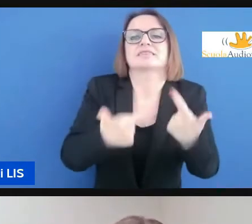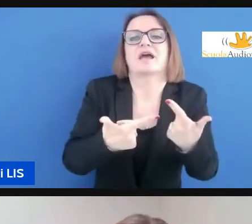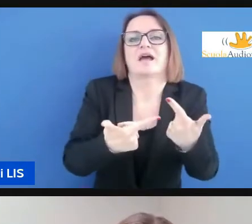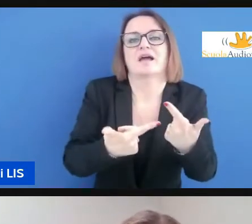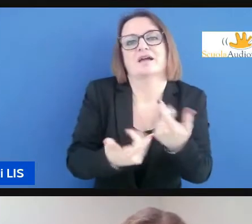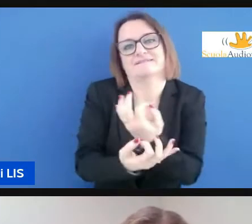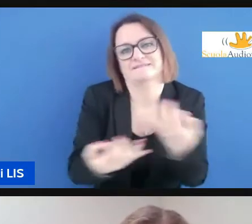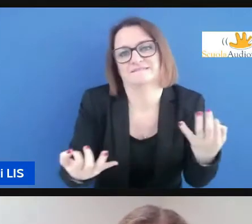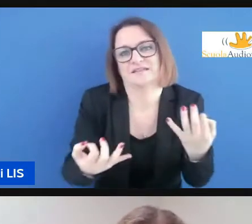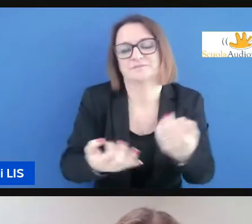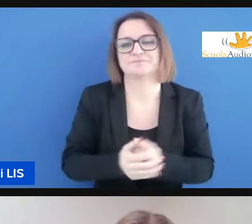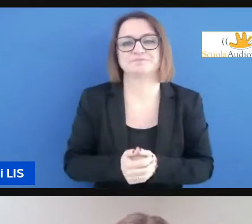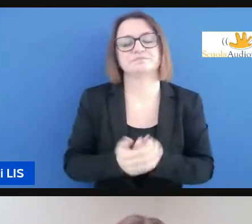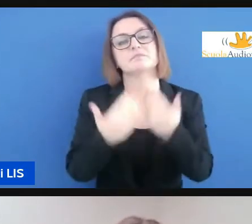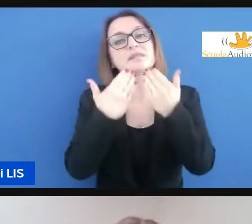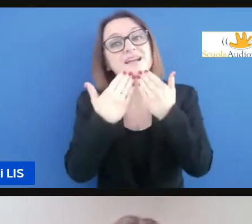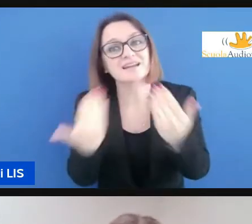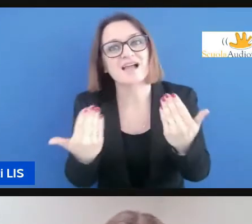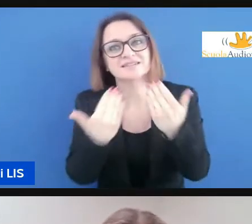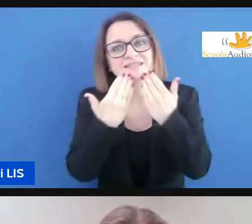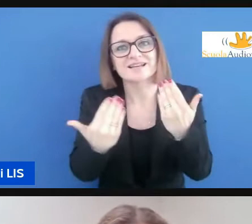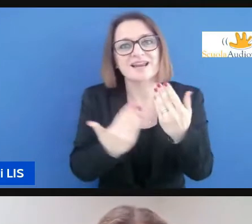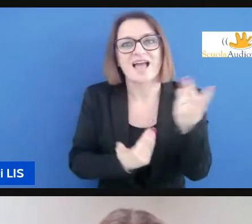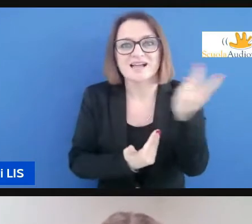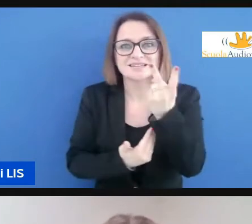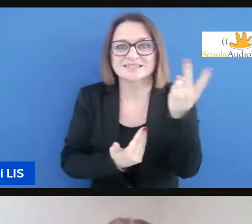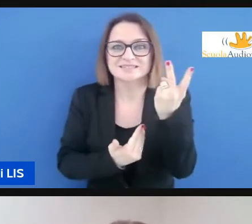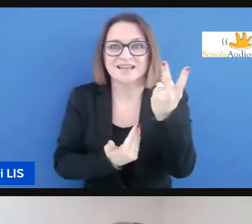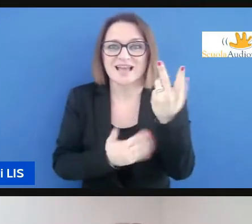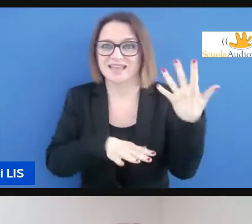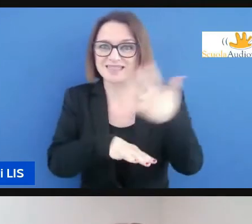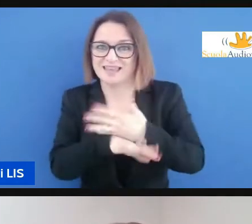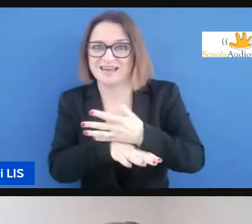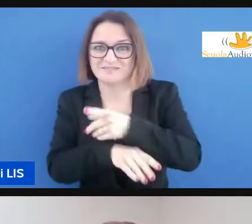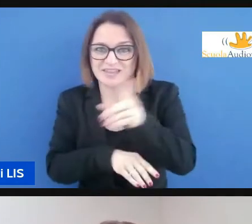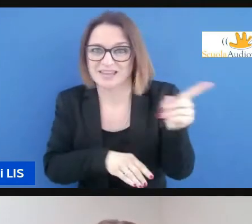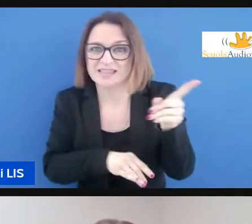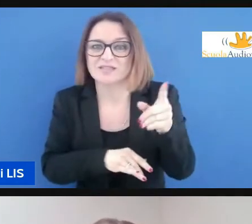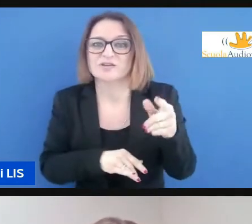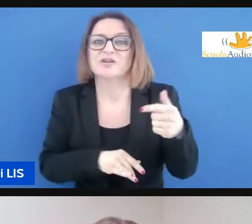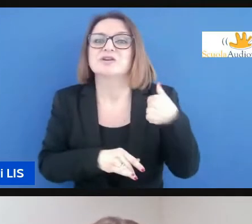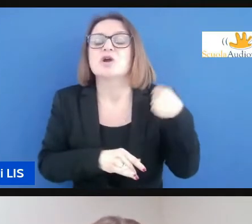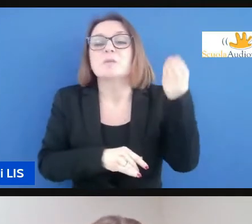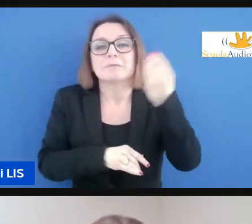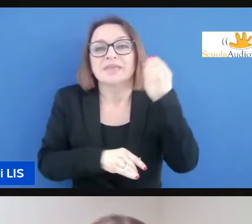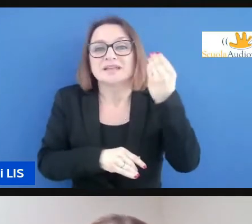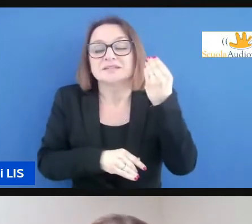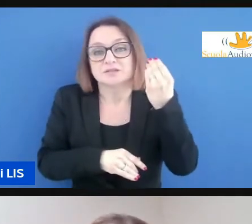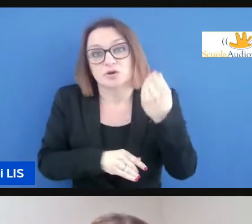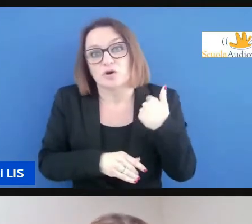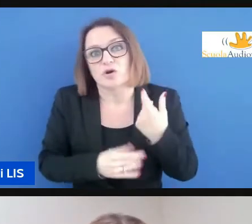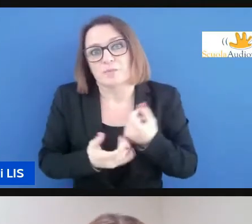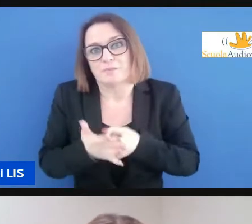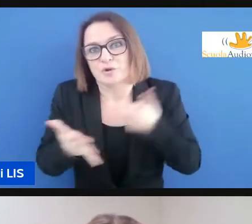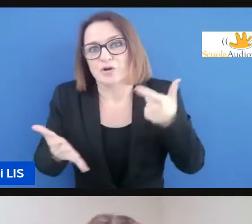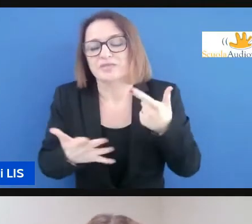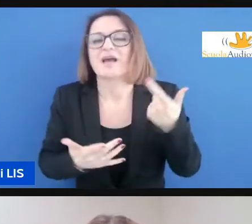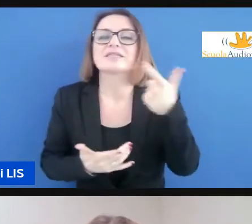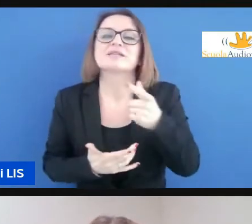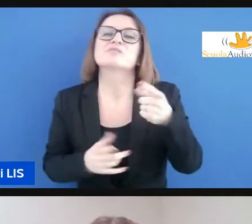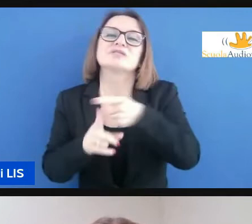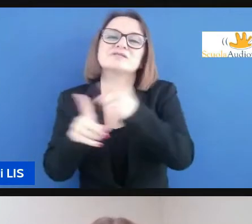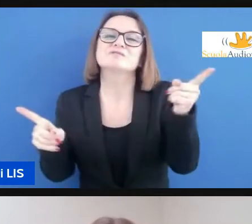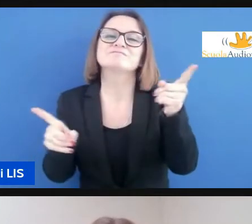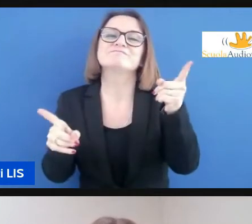grazie e vi ringrazio per il vostro intervento credo che sia davvero importante e lo abbiamo colto dalle vostre parole anche